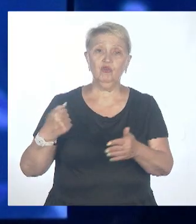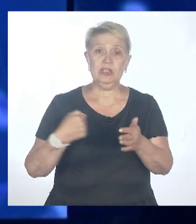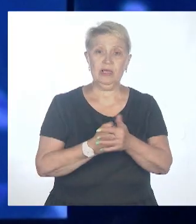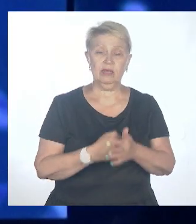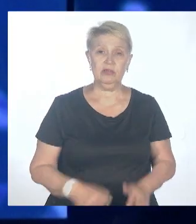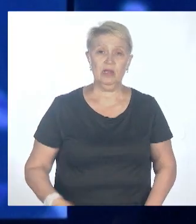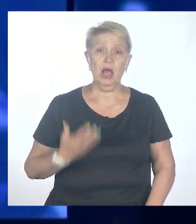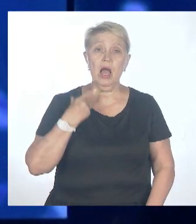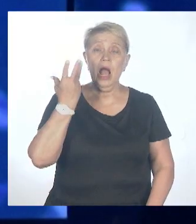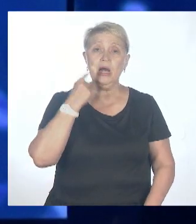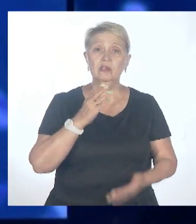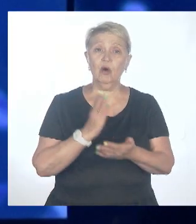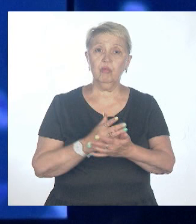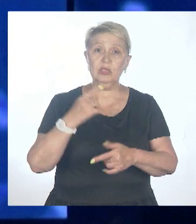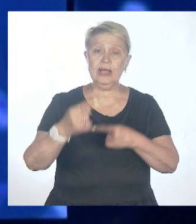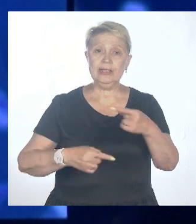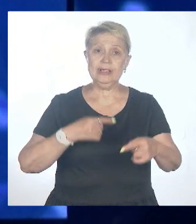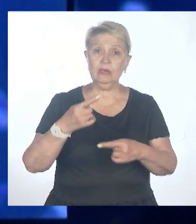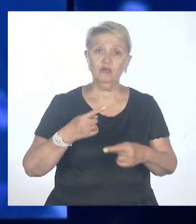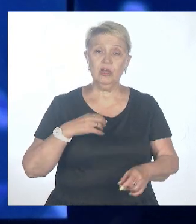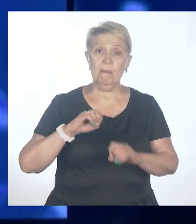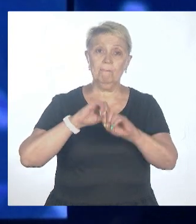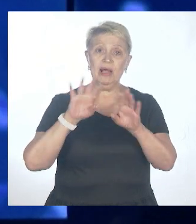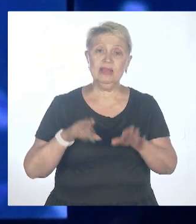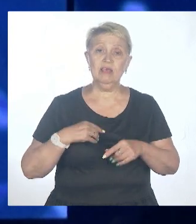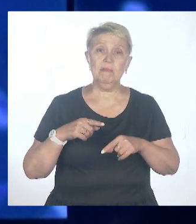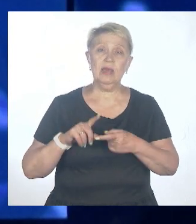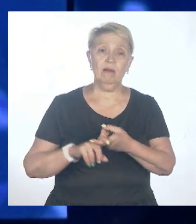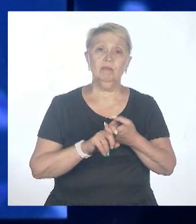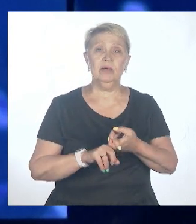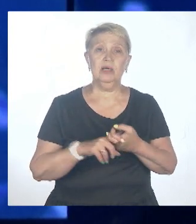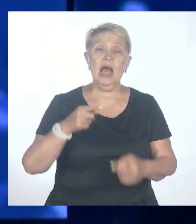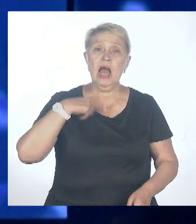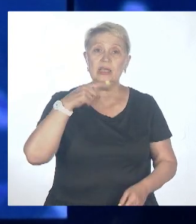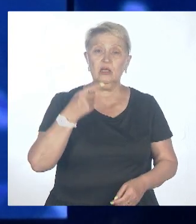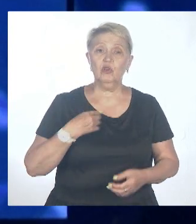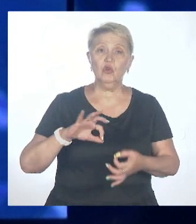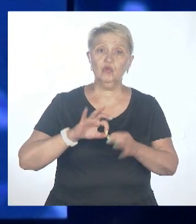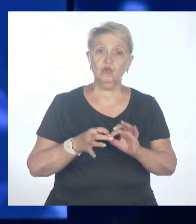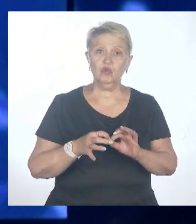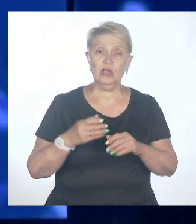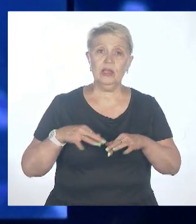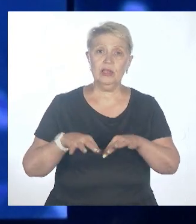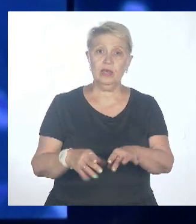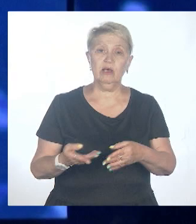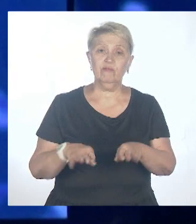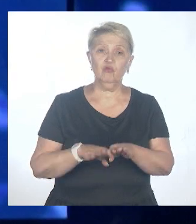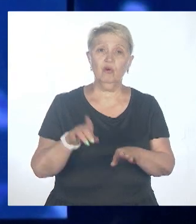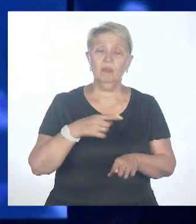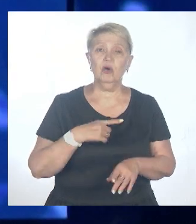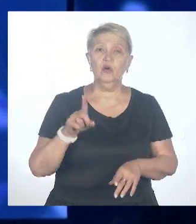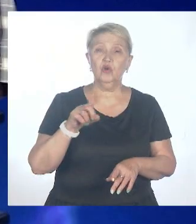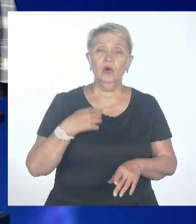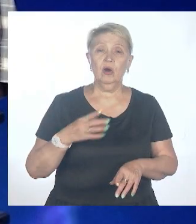Когда будет следующая пандемия? Сказать сложно. Дело в том, что пандемия – это такой